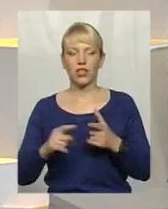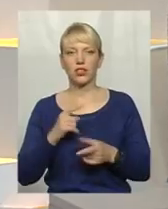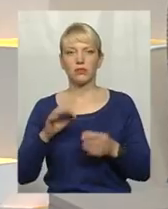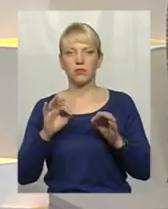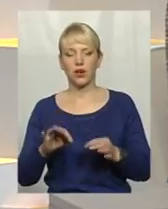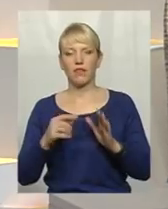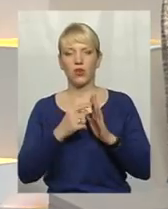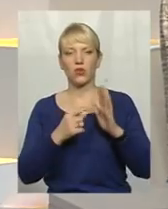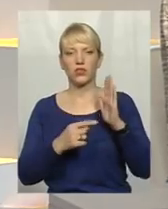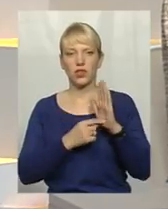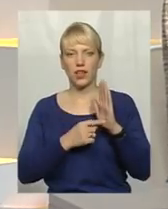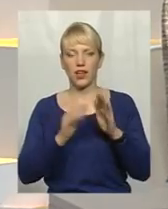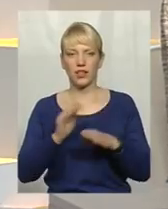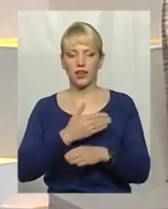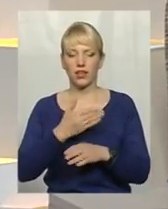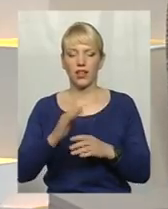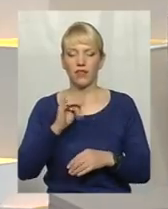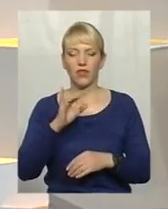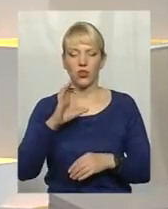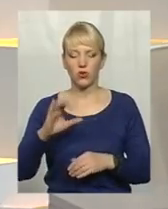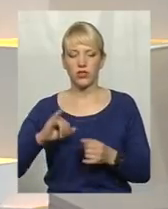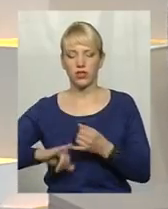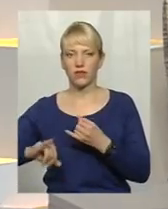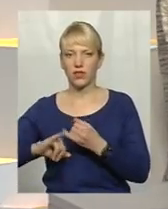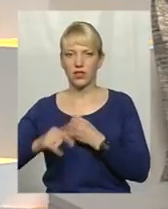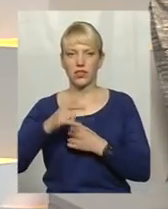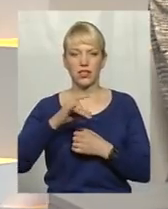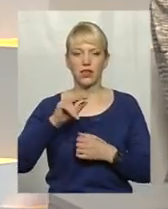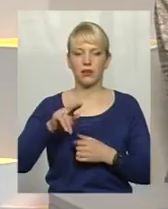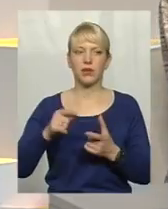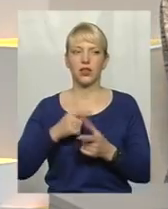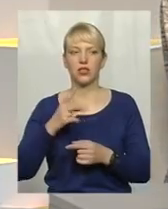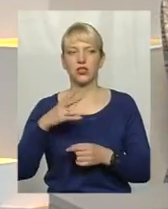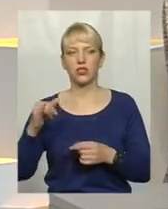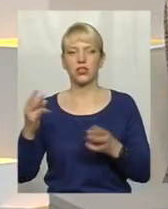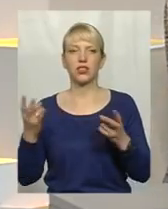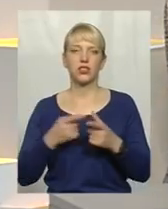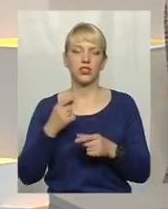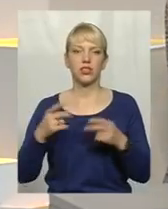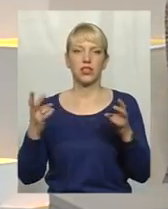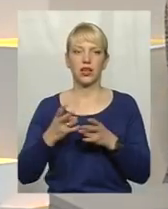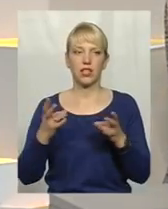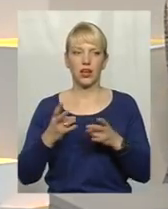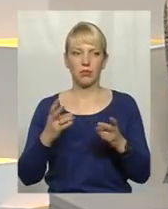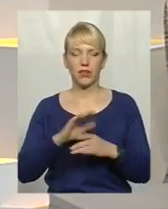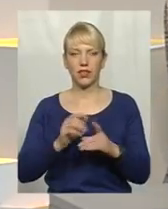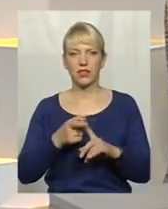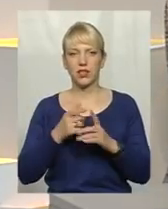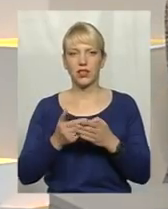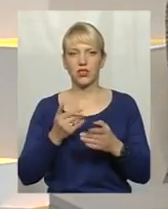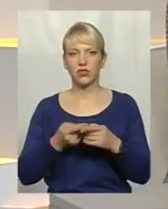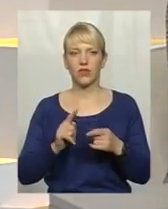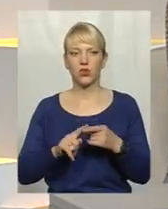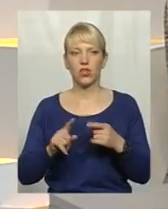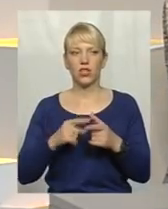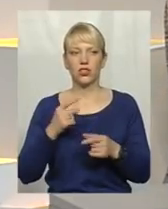розділяти вірусні інфекції, грип, чи ні? Чи треба, незалежно від того,